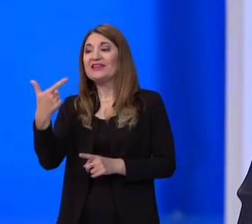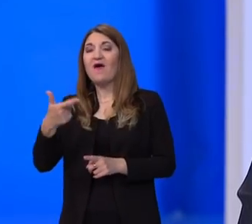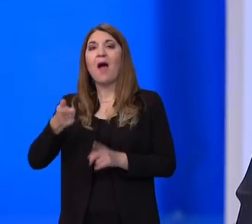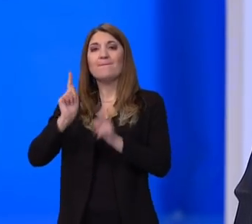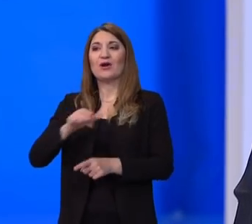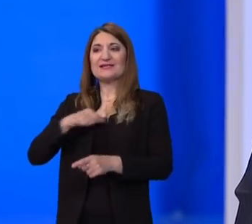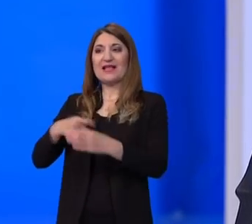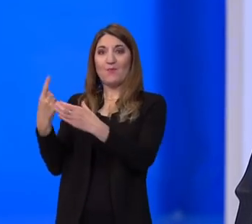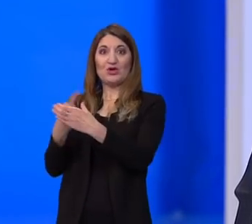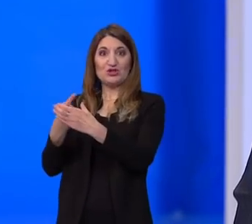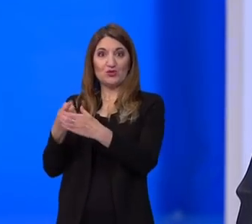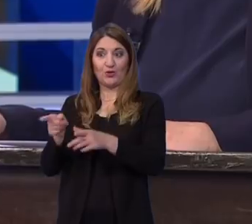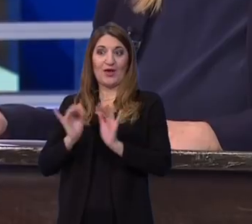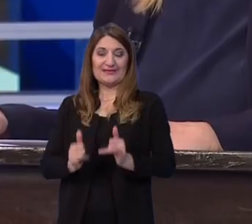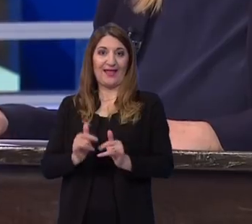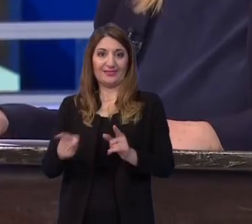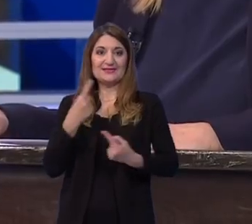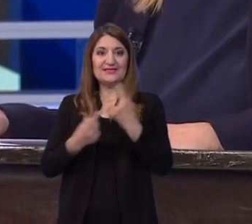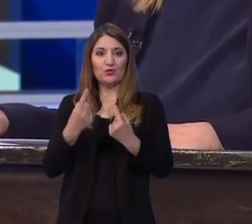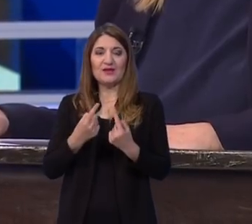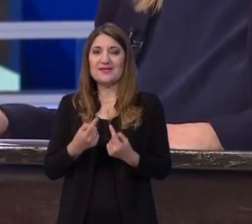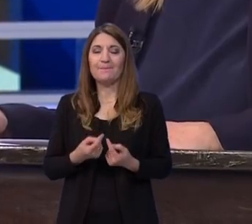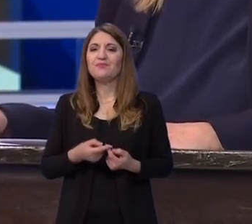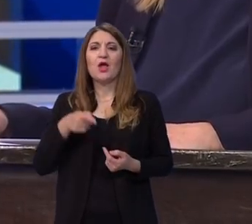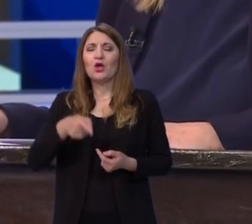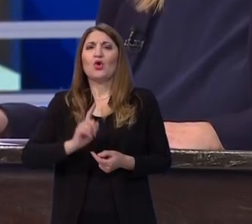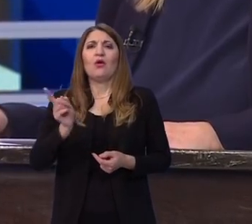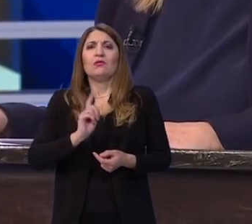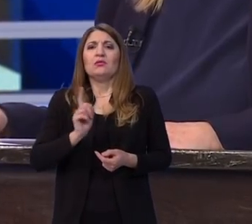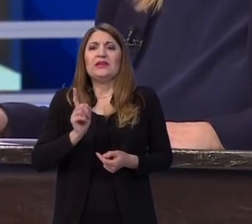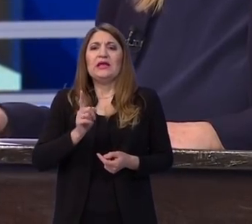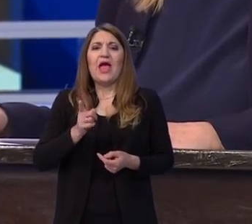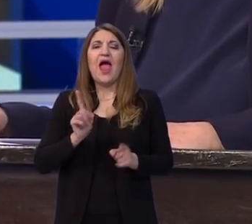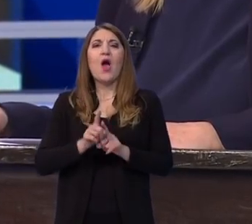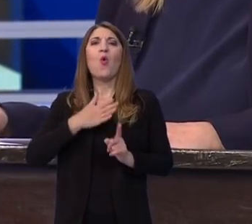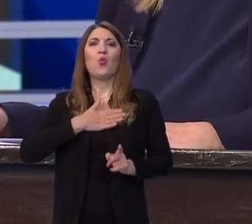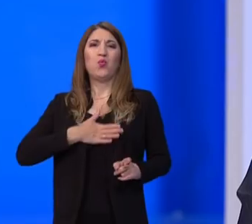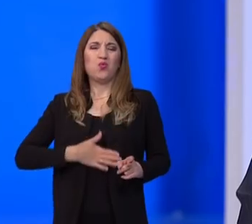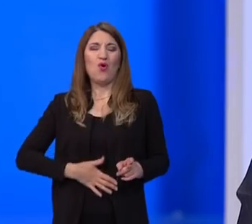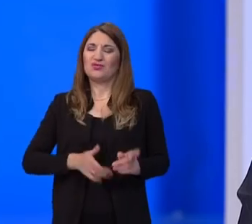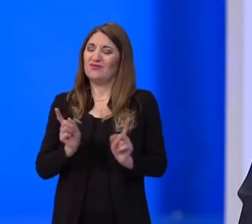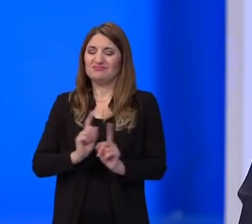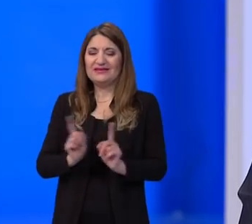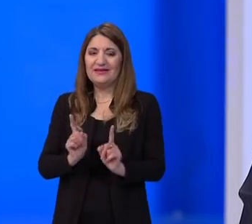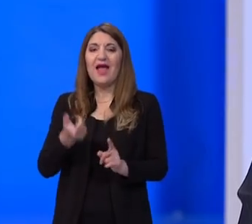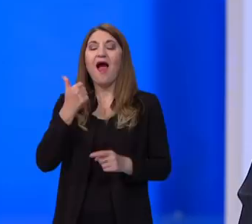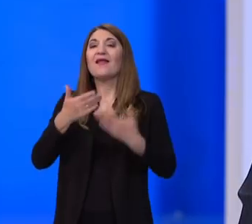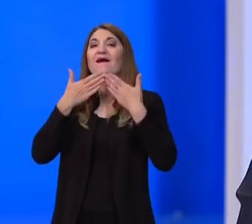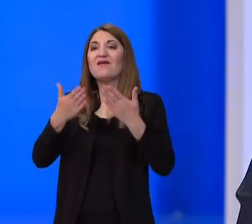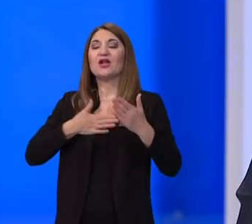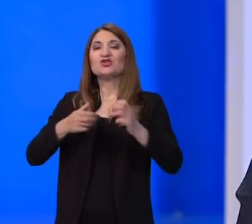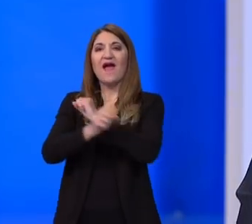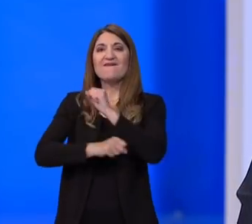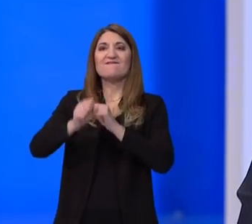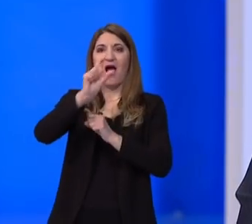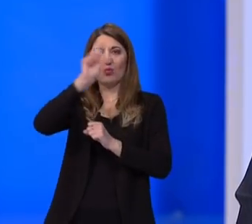samoizolaciji. Međutim, unato što to nije za te učenike, naravno, ugodno, zahvaljujući i našim fakultetima,